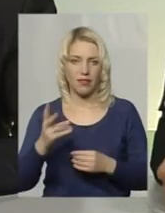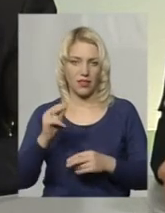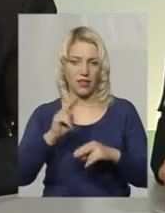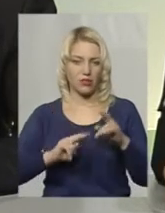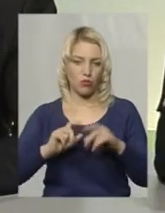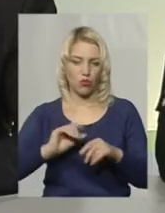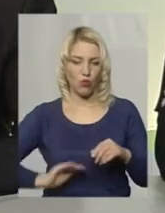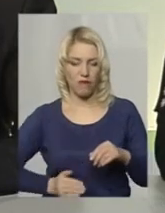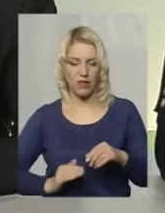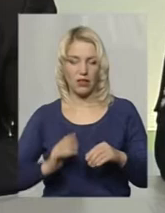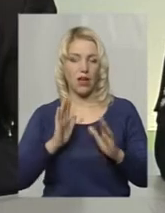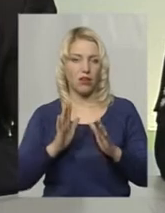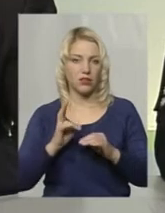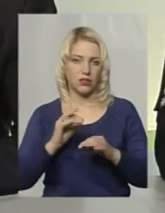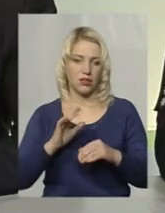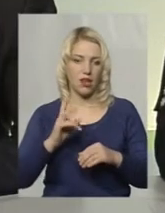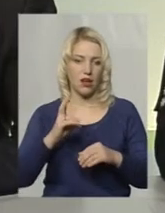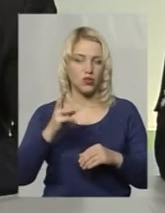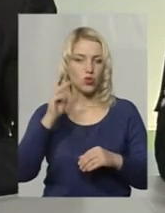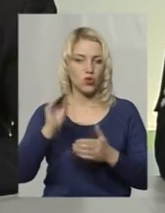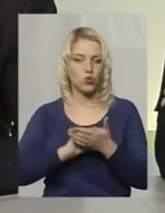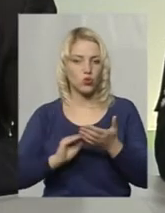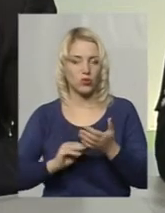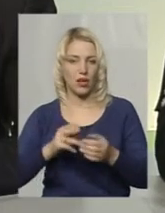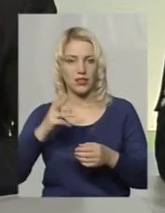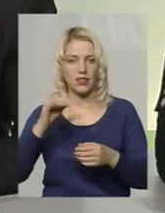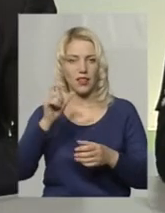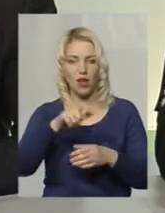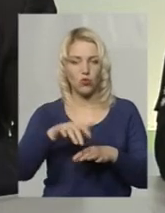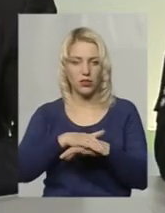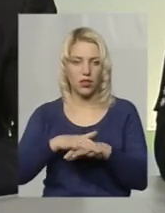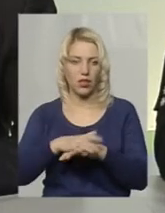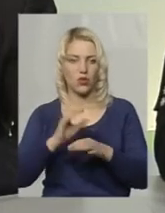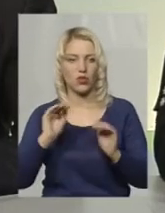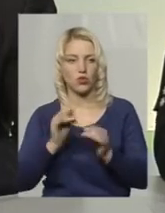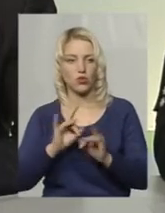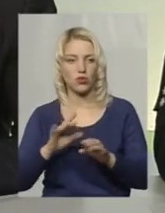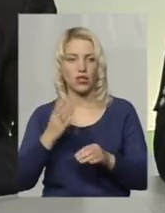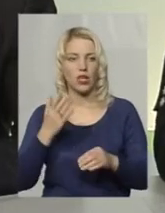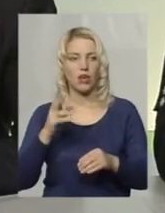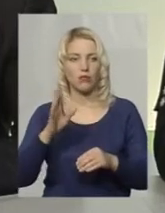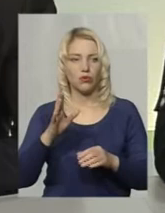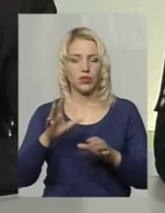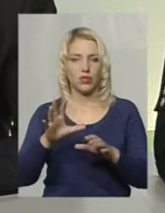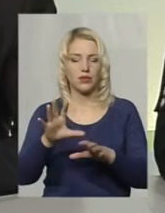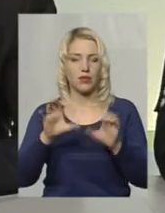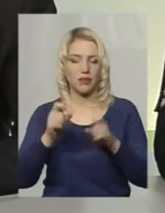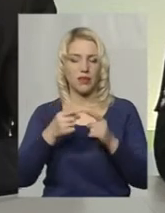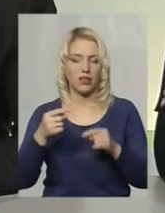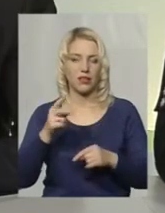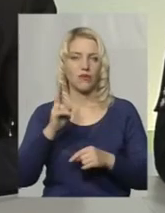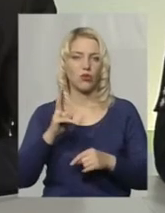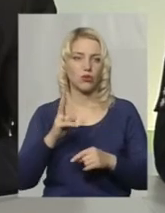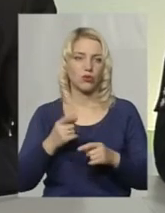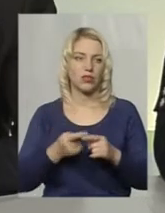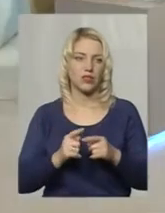і на висновлення сюжету. Причому кожен громадян має зрозуміти, що коли він перекриває рух і робиться сюжет, то він буде сприйматись негативно тим, хто через це